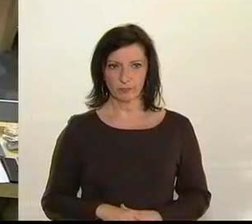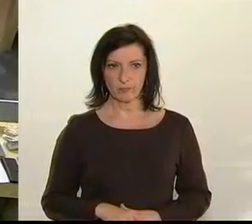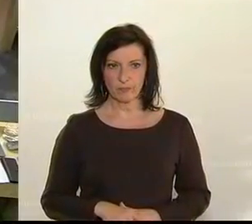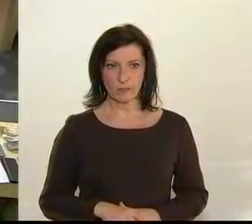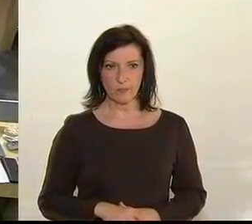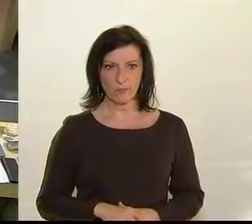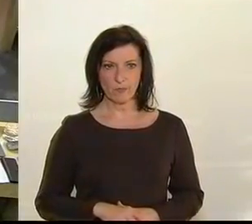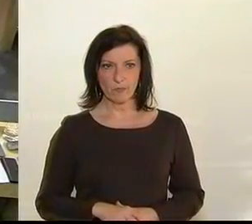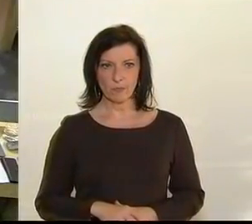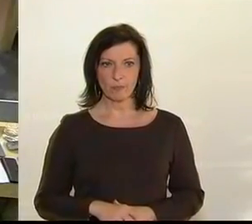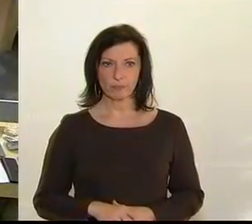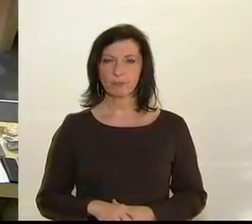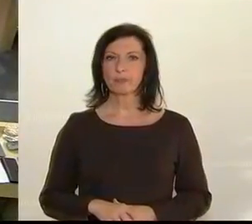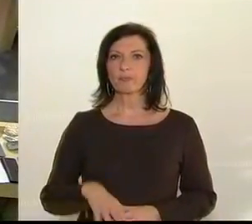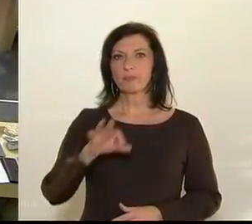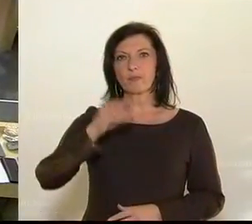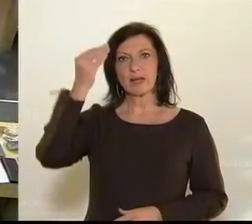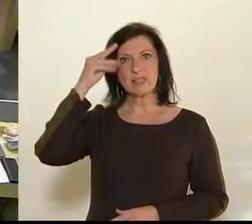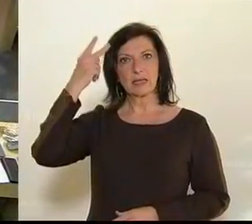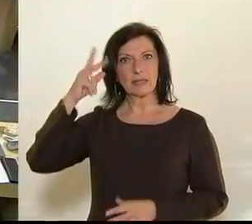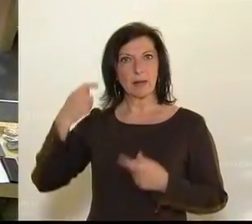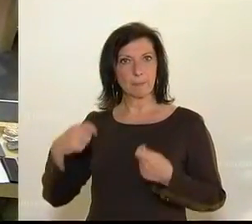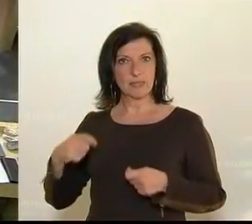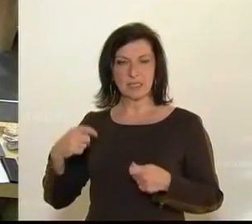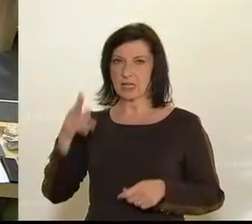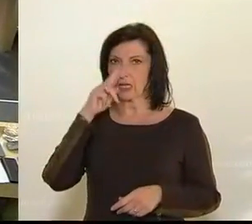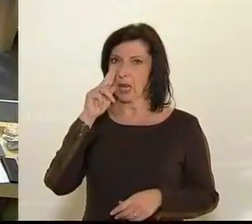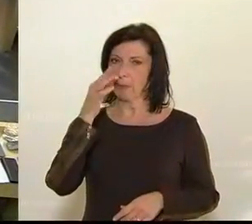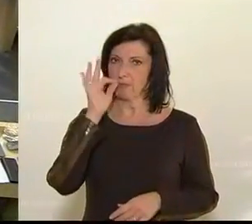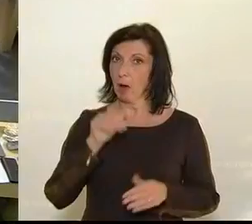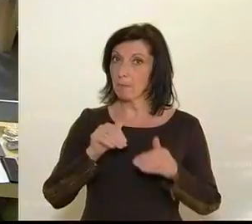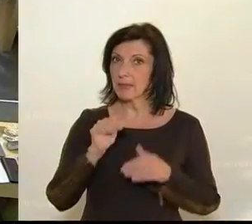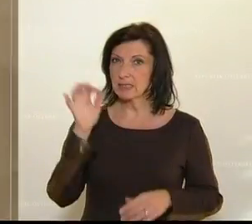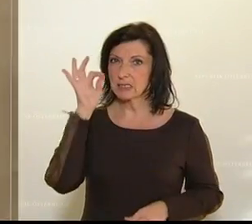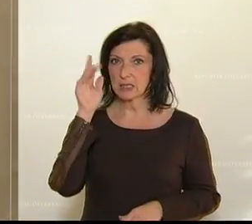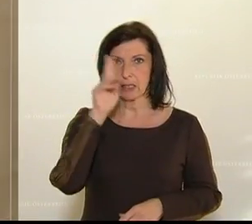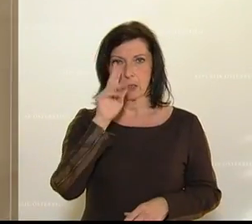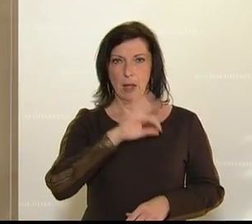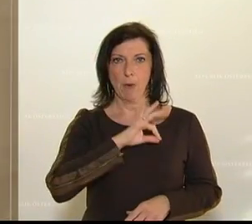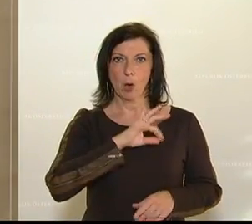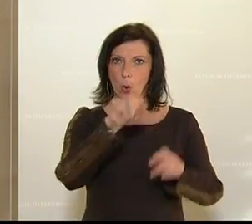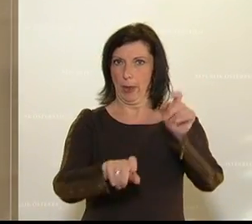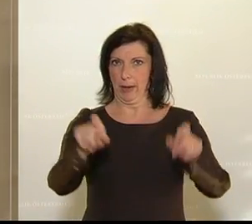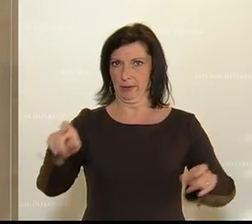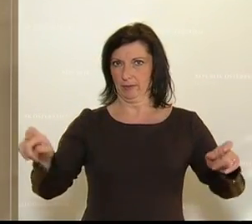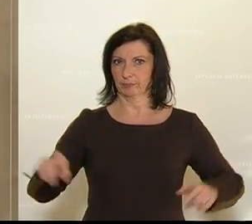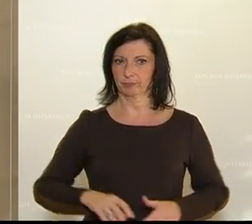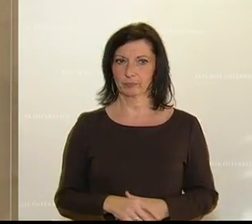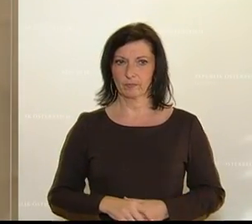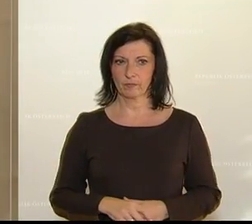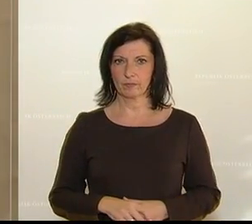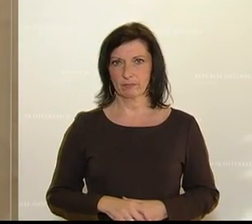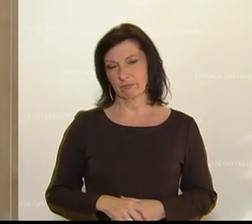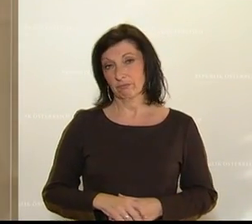Jetzt an Bord ist Hans-Stefan Hintner von der Volkspartei. Liebe Kolleginnen, liebe Kollegen, in der